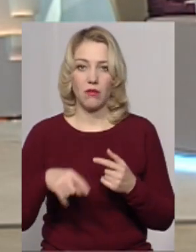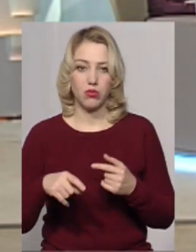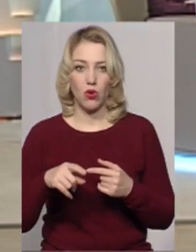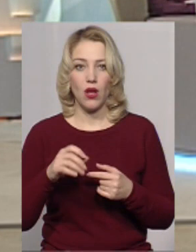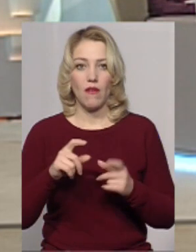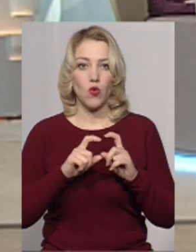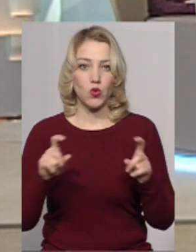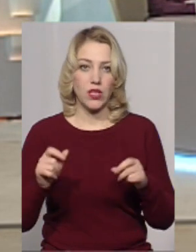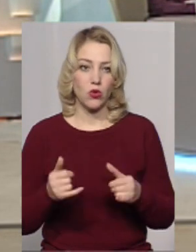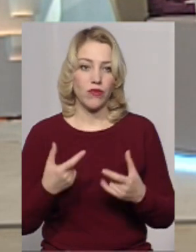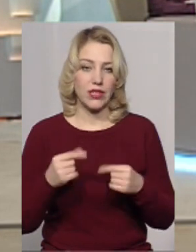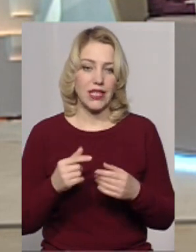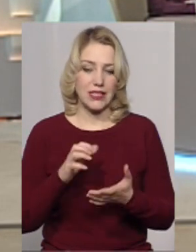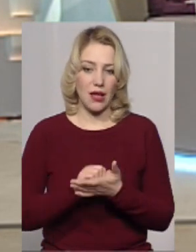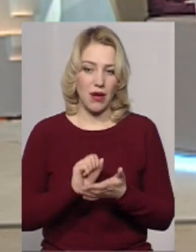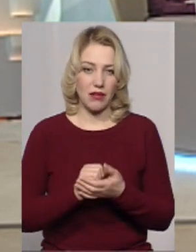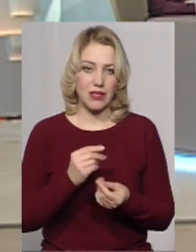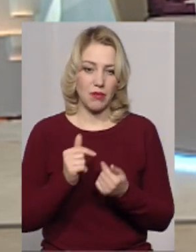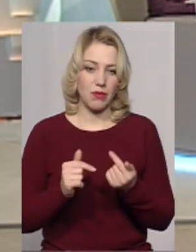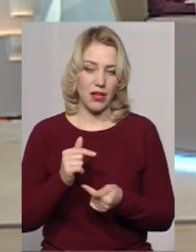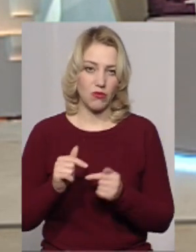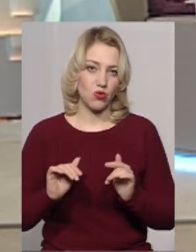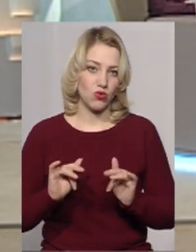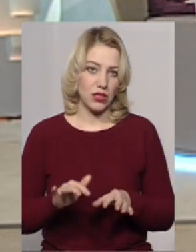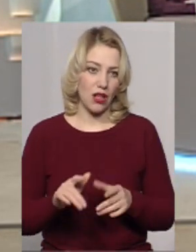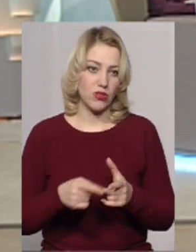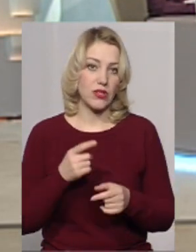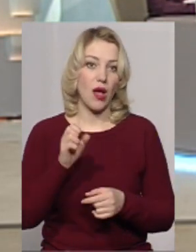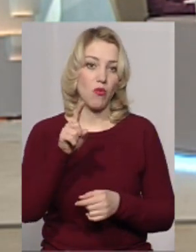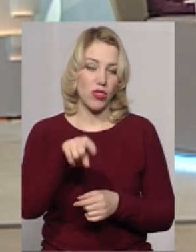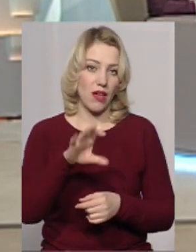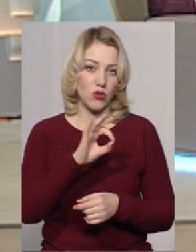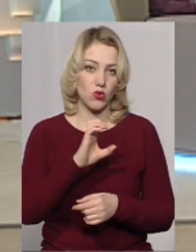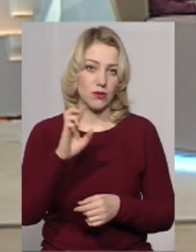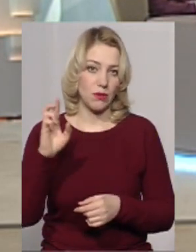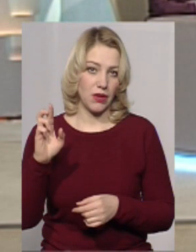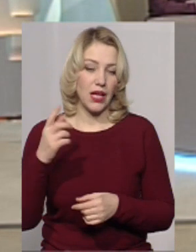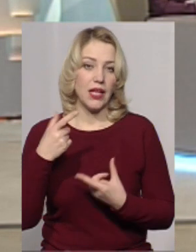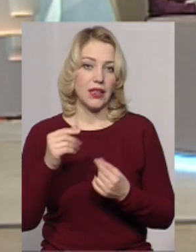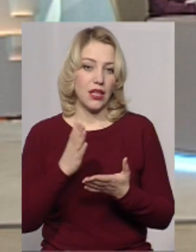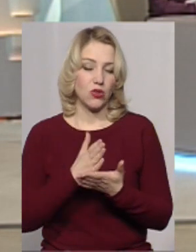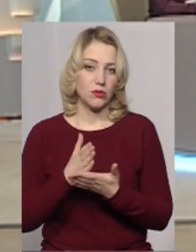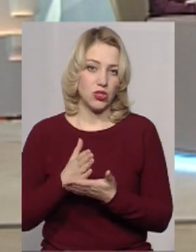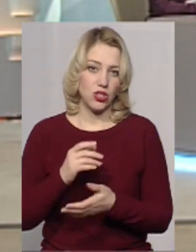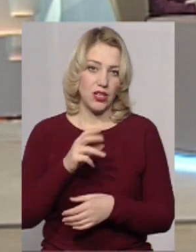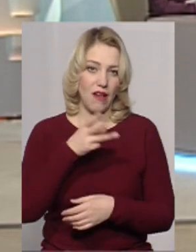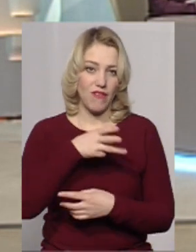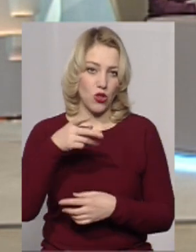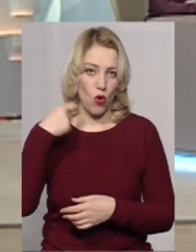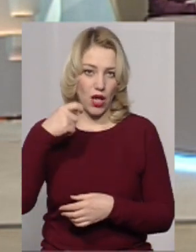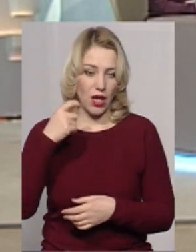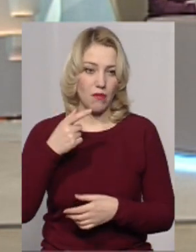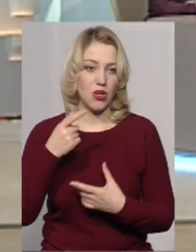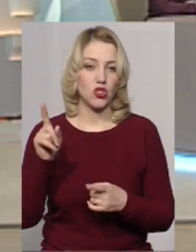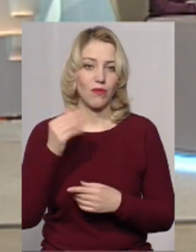установах, де вони займаються підприємницькою діяльністю, або навіть ОСББ, там де є розміщені відеокамери, щоб вони